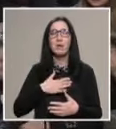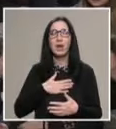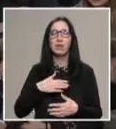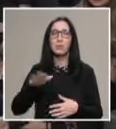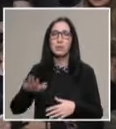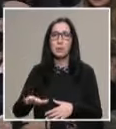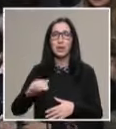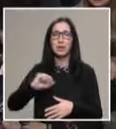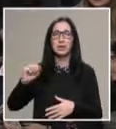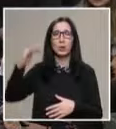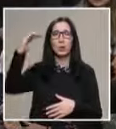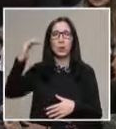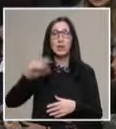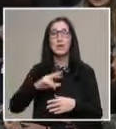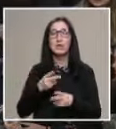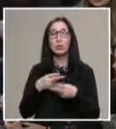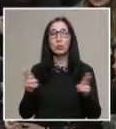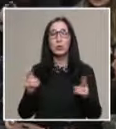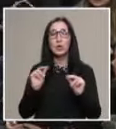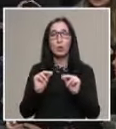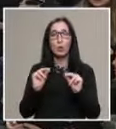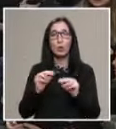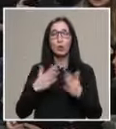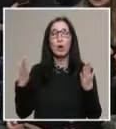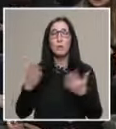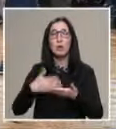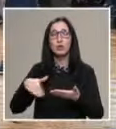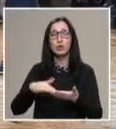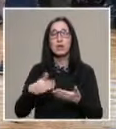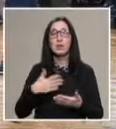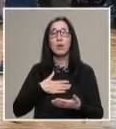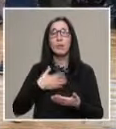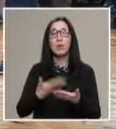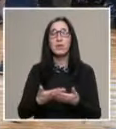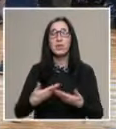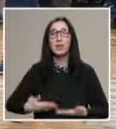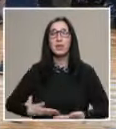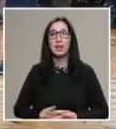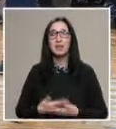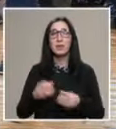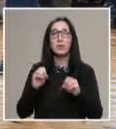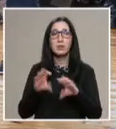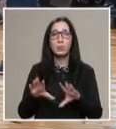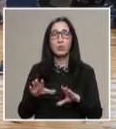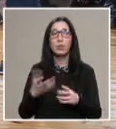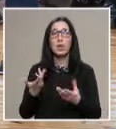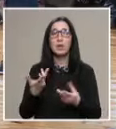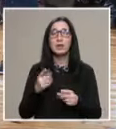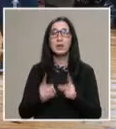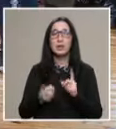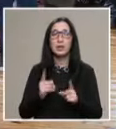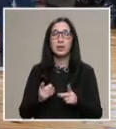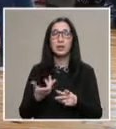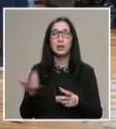и за малки и за големи. След открития урок, голяма част от учениците проявиха интерес към възможностите да изучават бойни изкуства